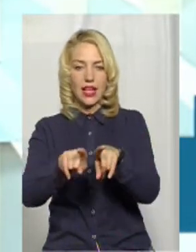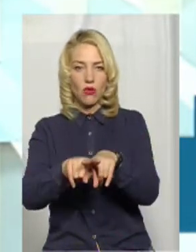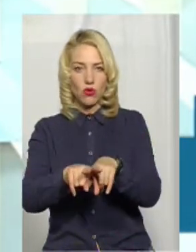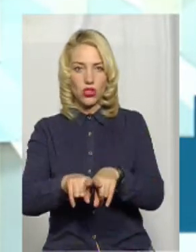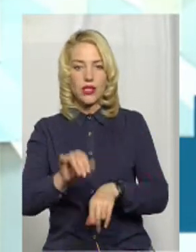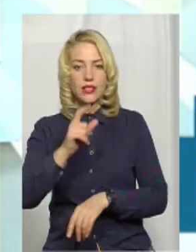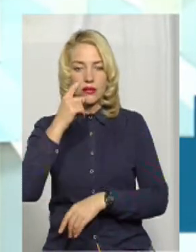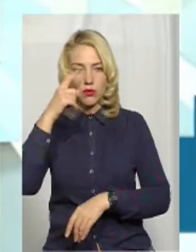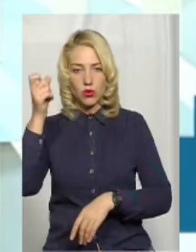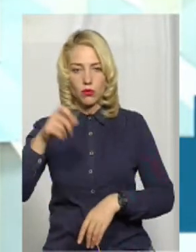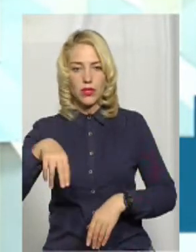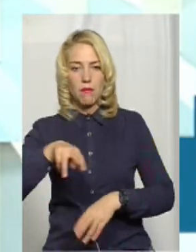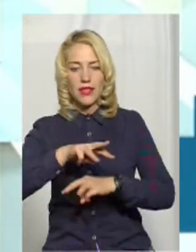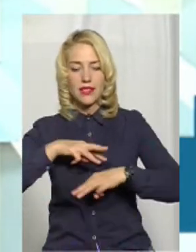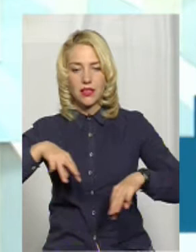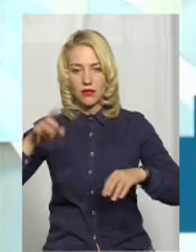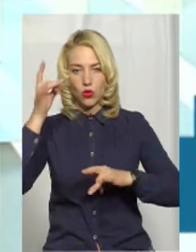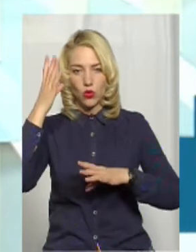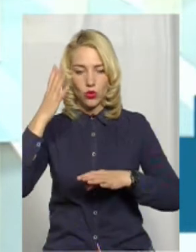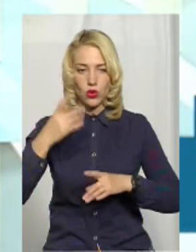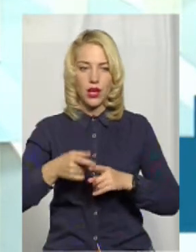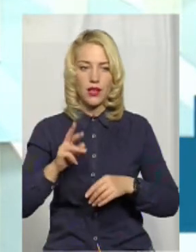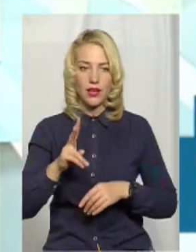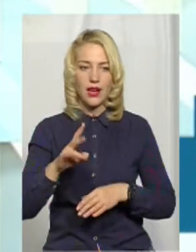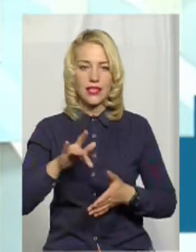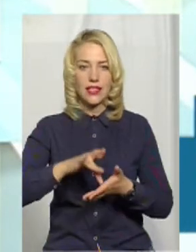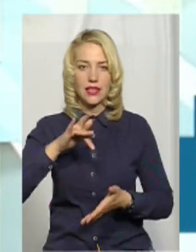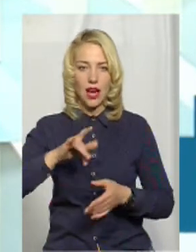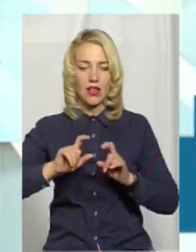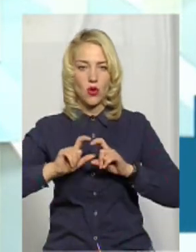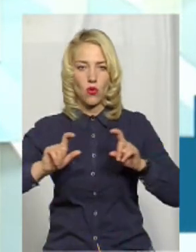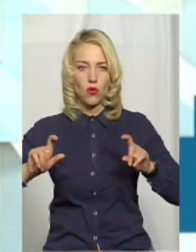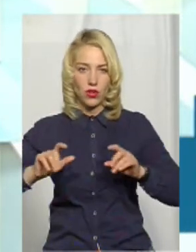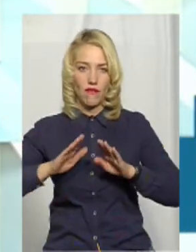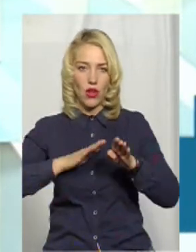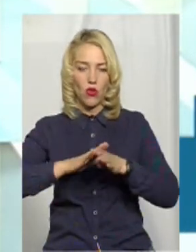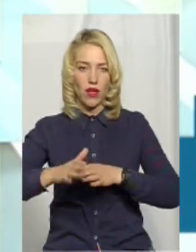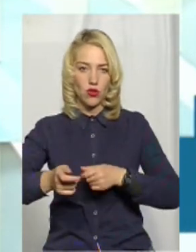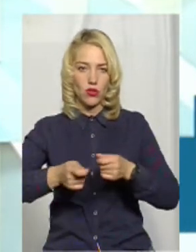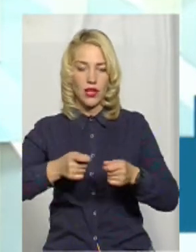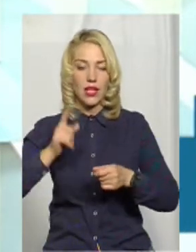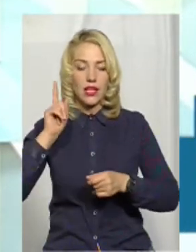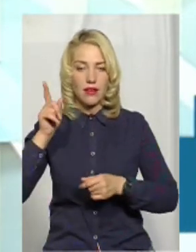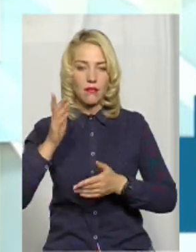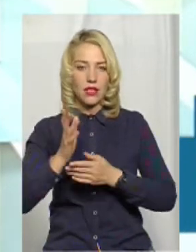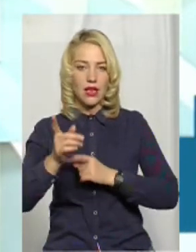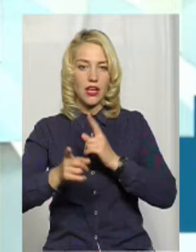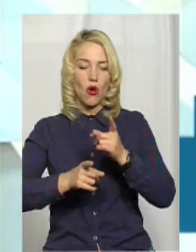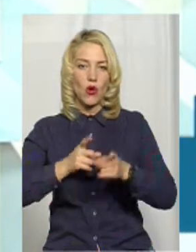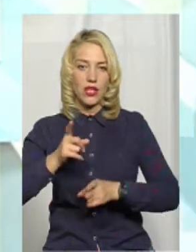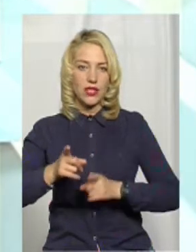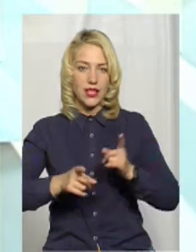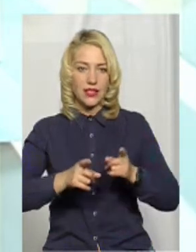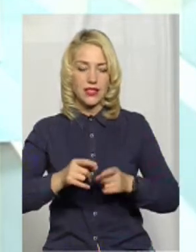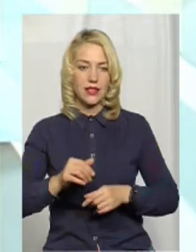з повідомленням до Міністерства культури України, як центрального органу виконавчої влади. Ну, зараз там реорганізації проходять, відповідно.